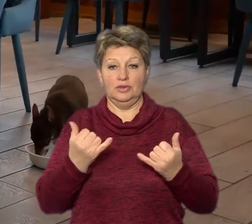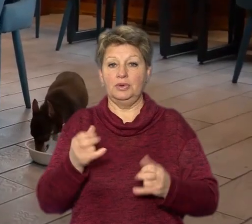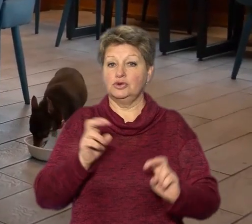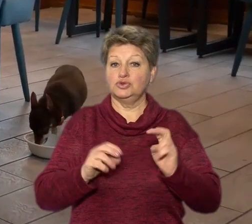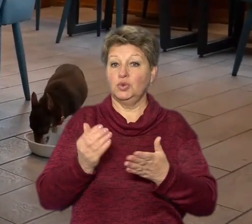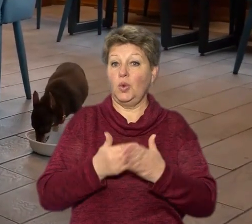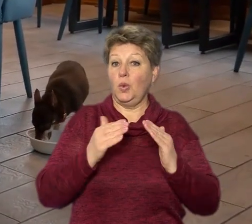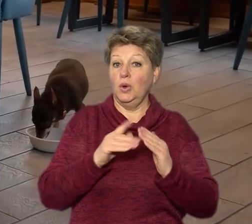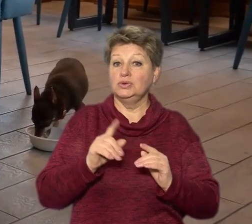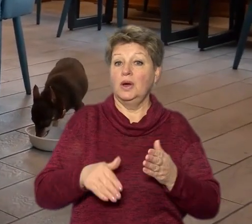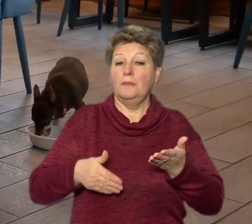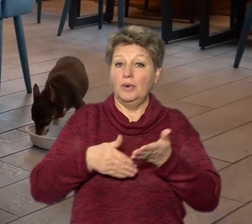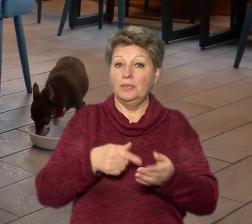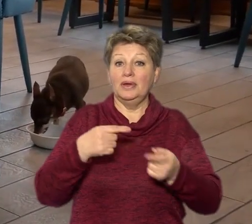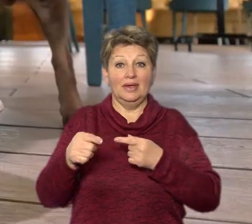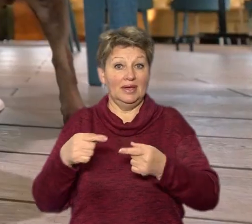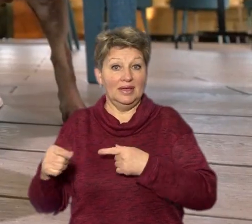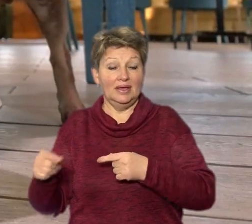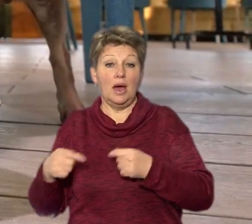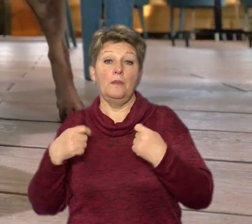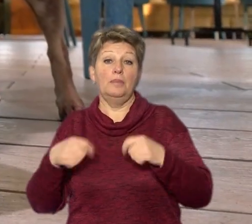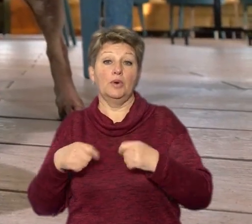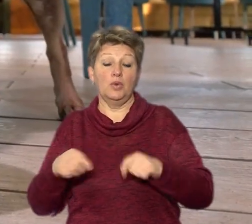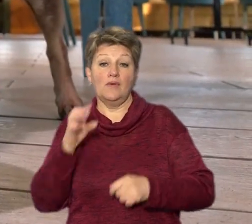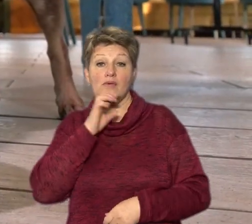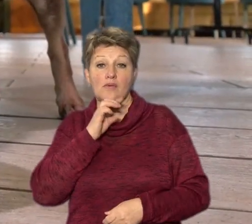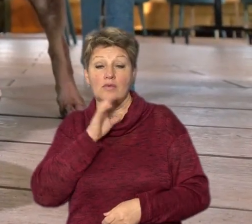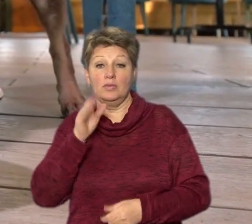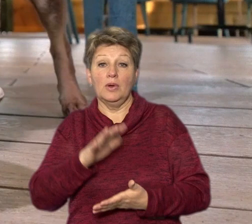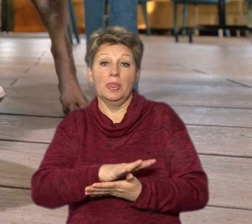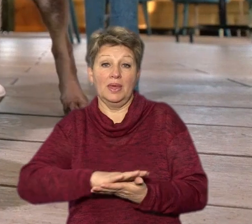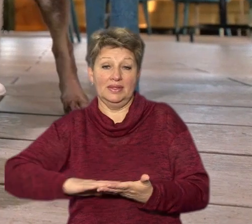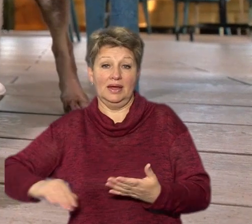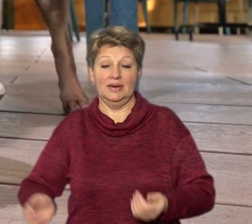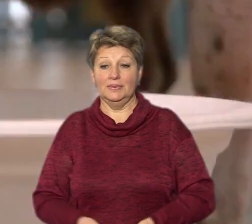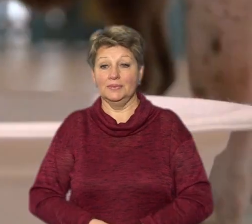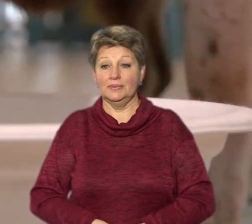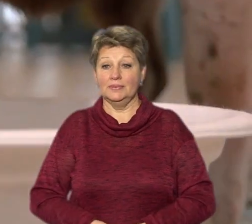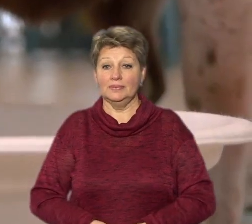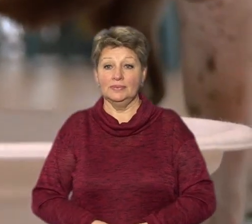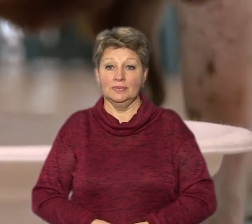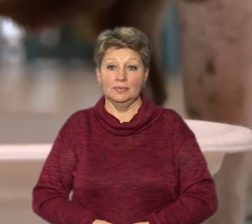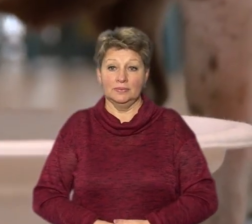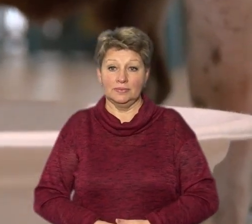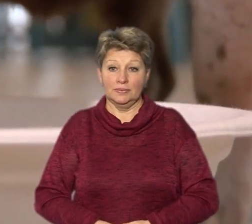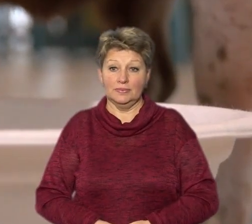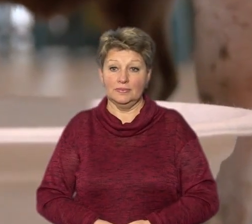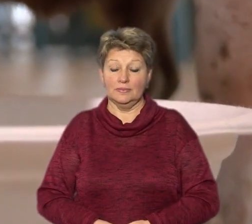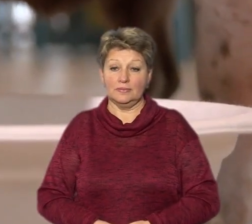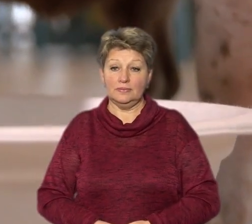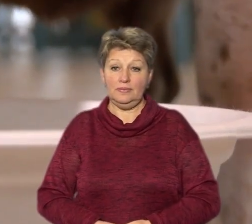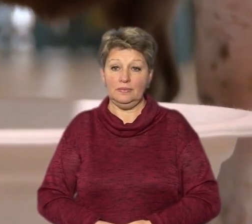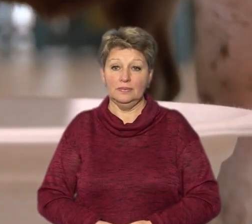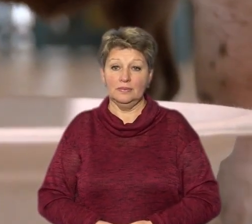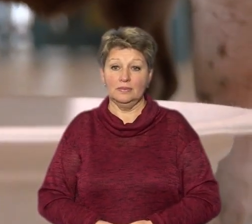Аби допомогти іншим тваринам продавати попучино, продовжуватимуть і надалі. Наталія Черкашенко, Федір Коцаба, Сергій Єфімов, Суспільне новини,